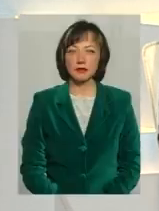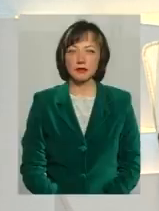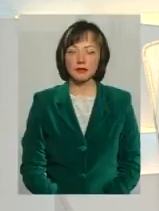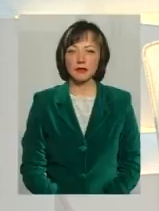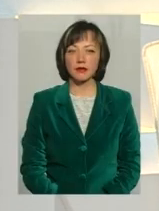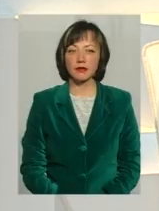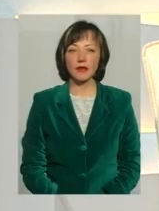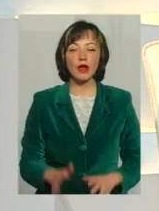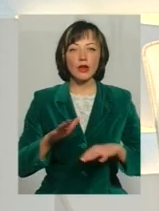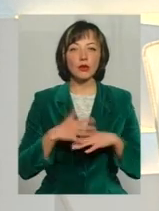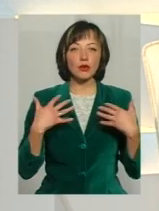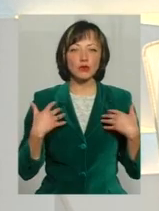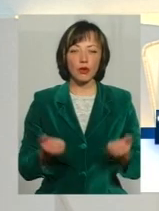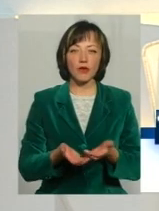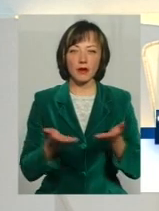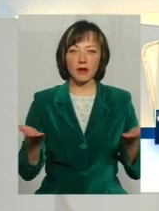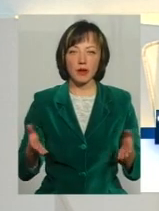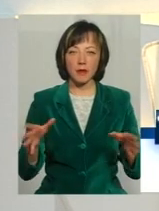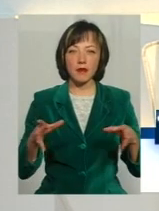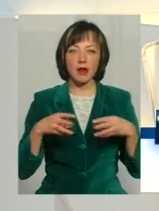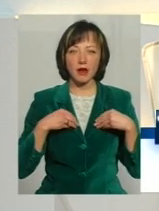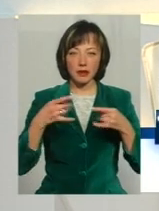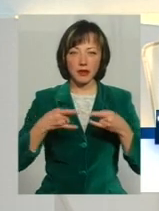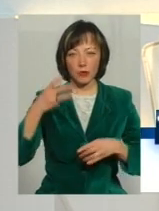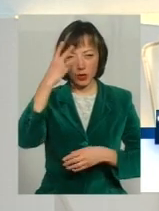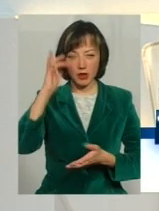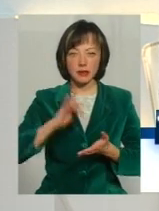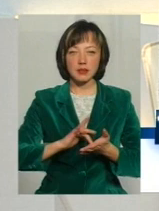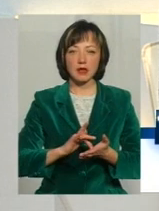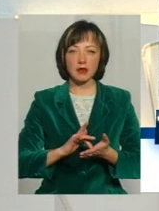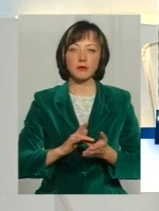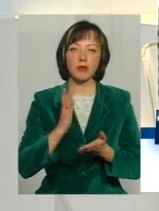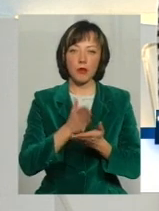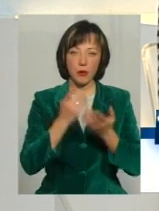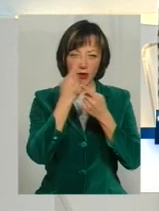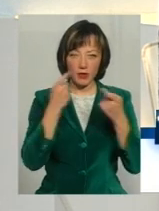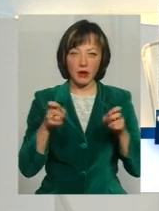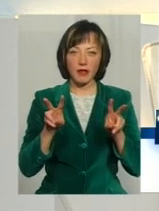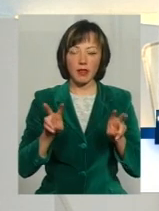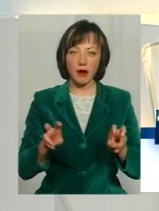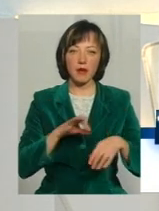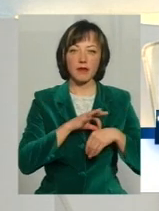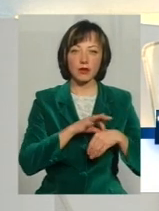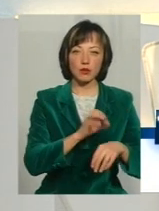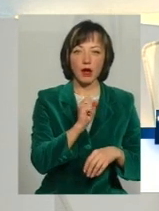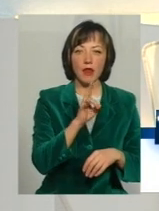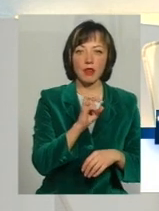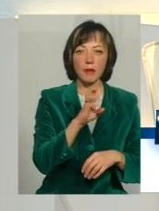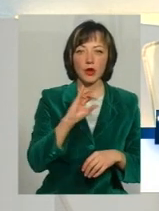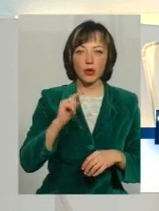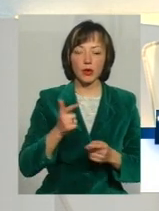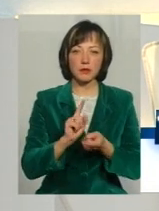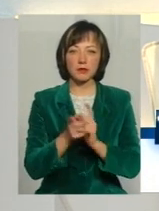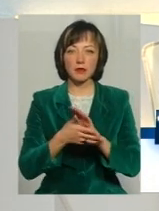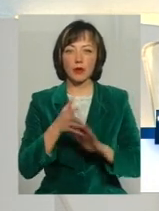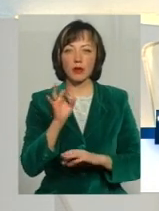Доброго здоров'я всім, хто у цій порі разом із телерайдіокомпанією «Поділяцентр» На часі в прямому в гірі теми я Анна Бендюк, перекладна жестового мову Ольги